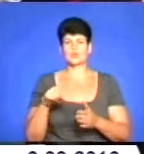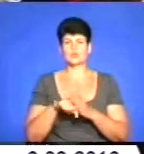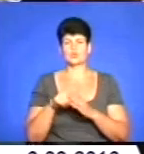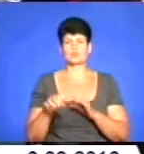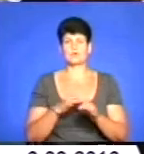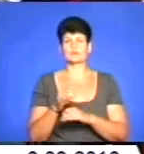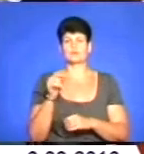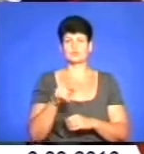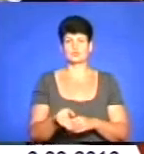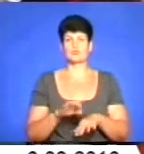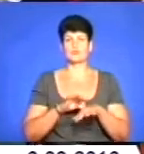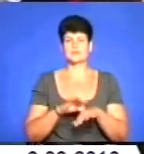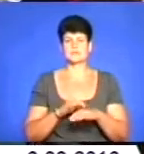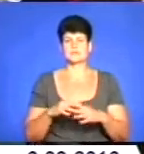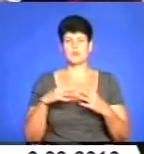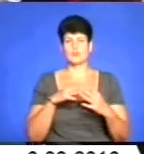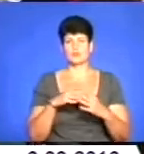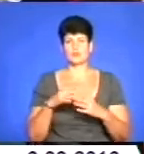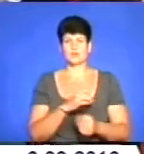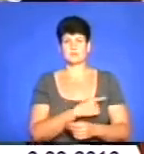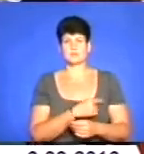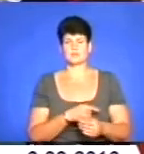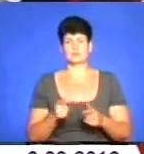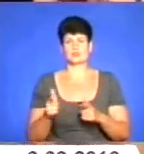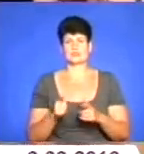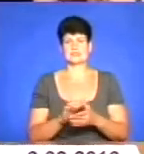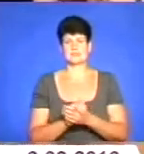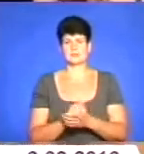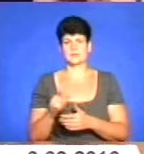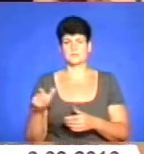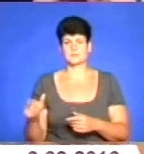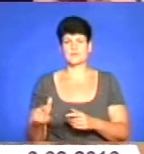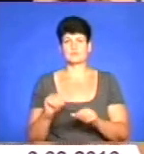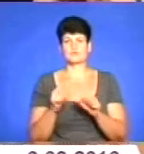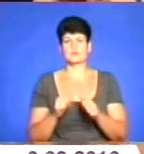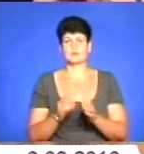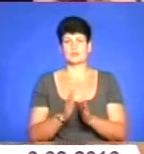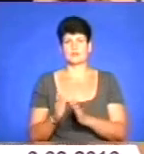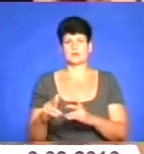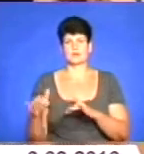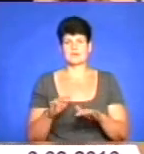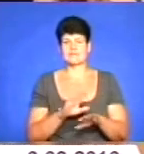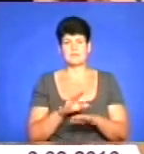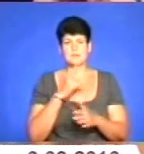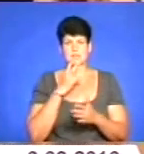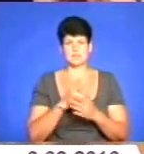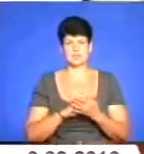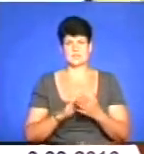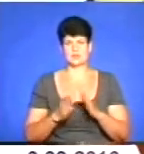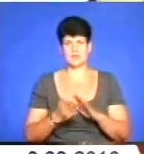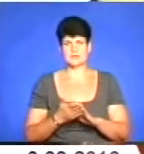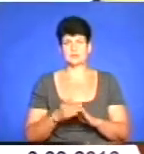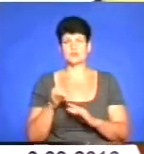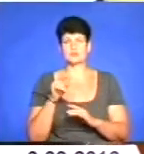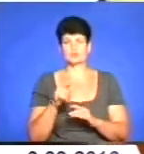у тому, щоб провести бойову та медичну підготовку для мирних жителів, сформувати порядок їх дій у непередбачених ситуаціях. Таким